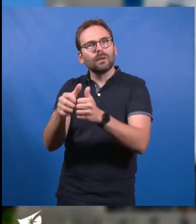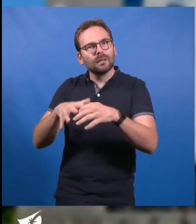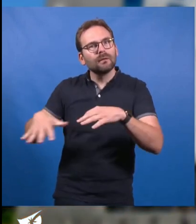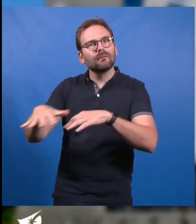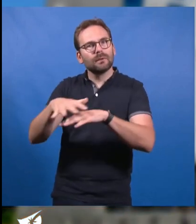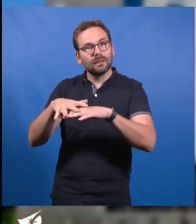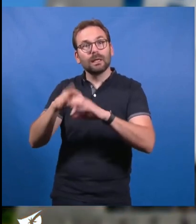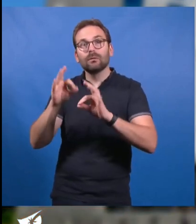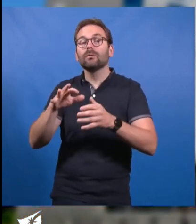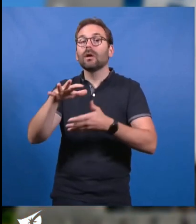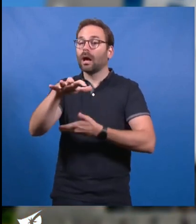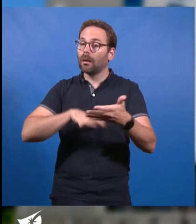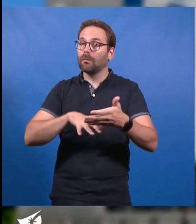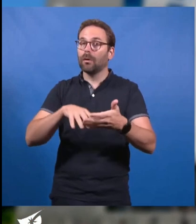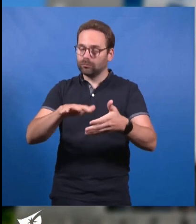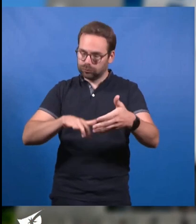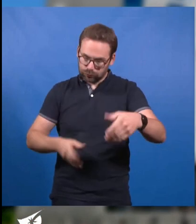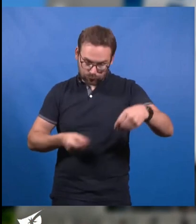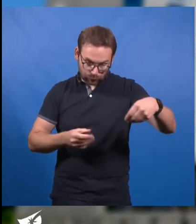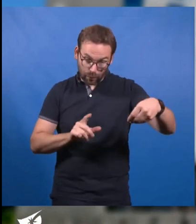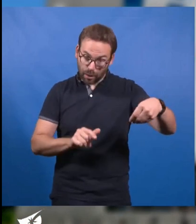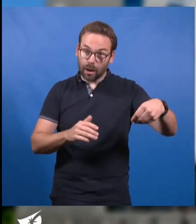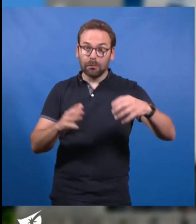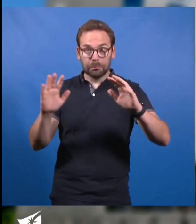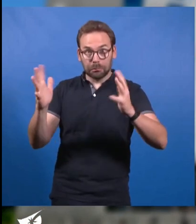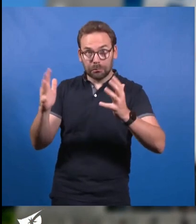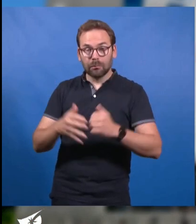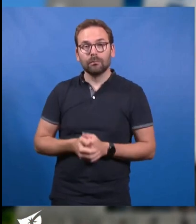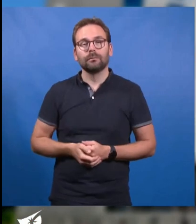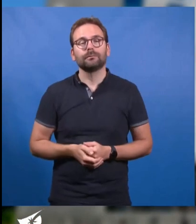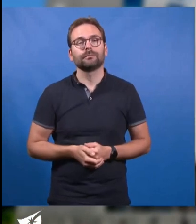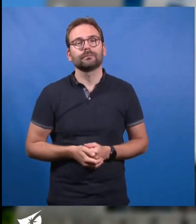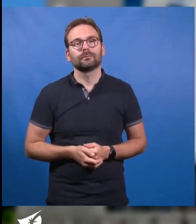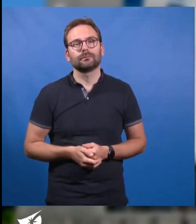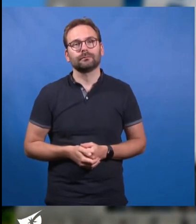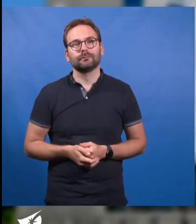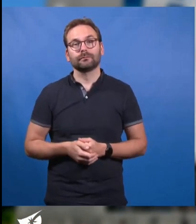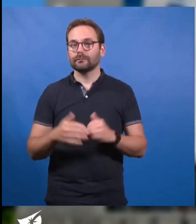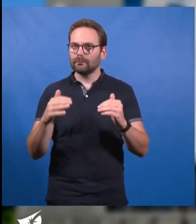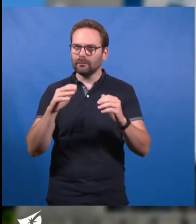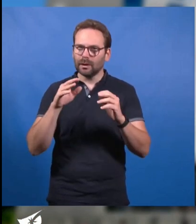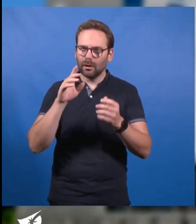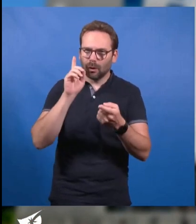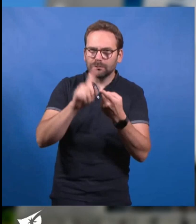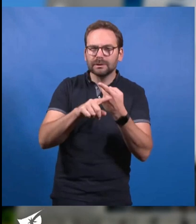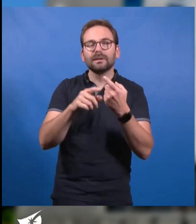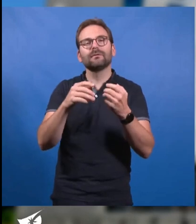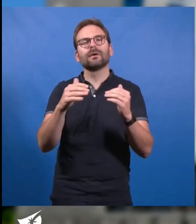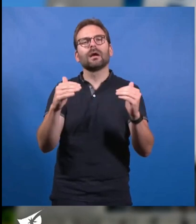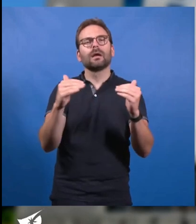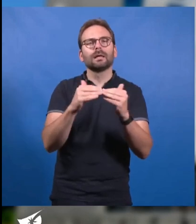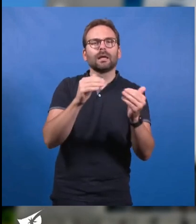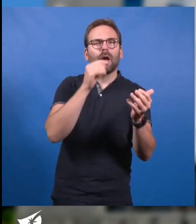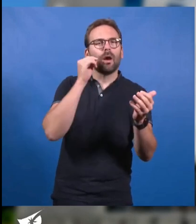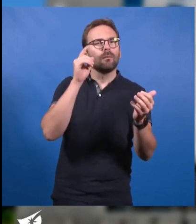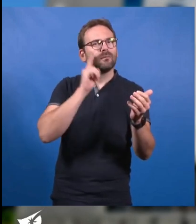publié dans le rapport qui vient de nous être présenté. La recherche de l'égalité entre les femmes et les